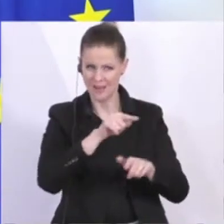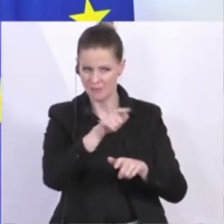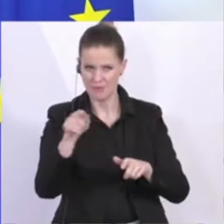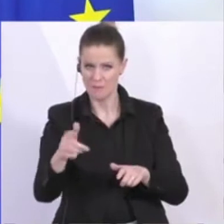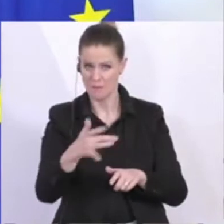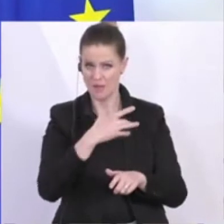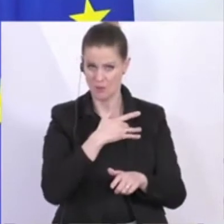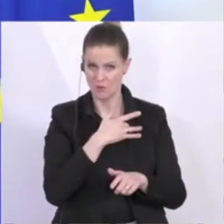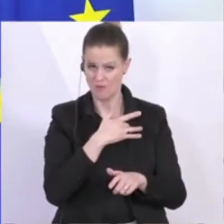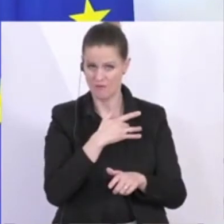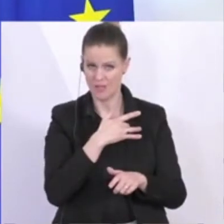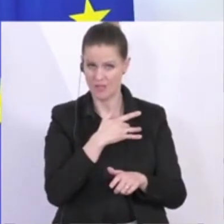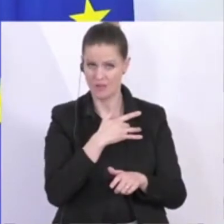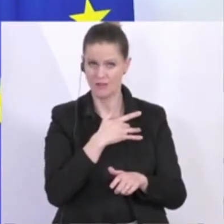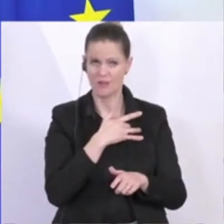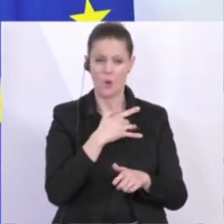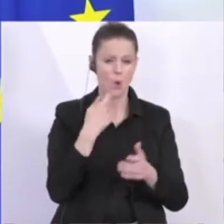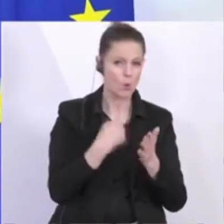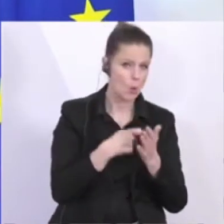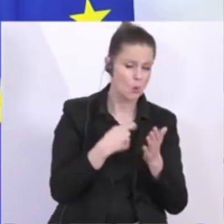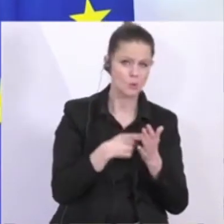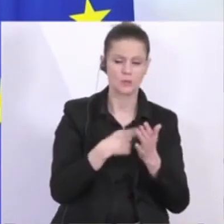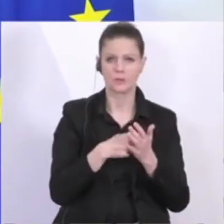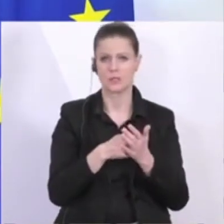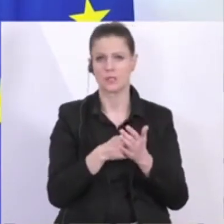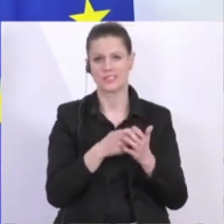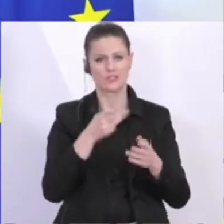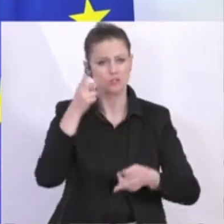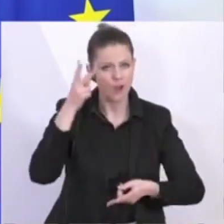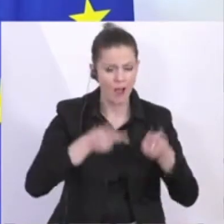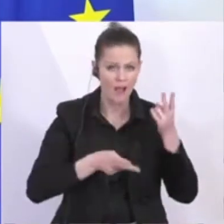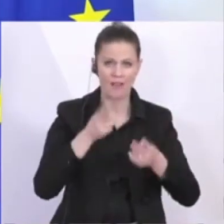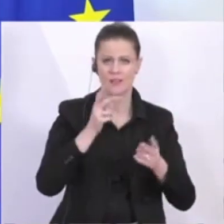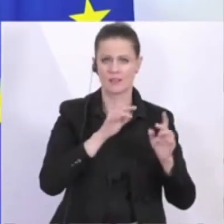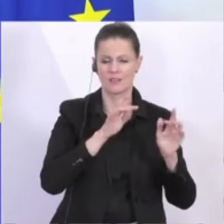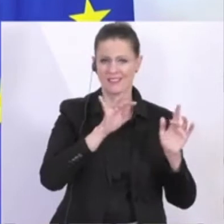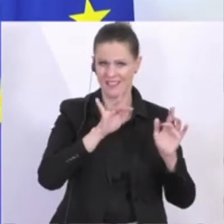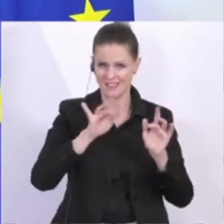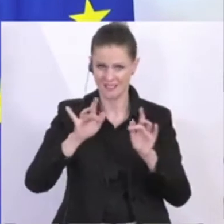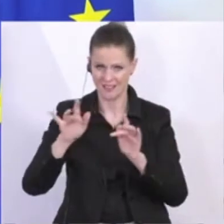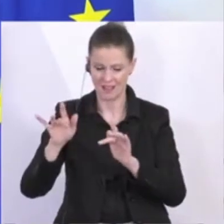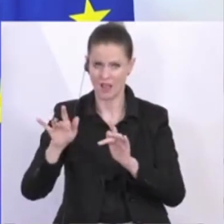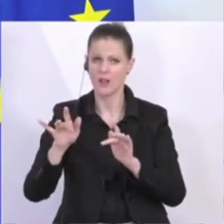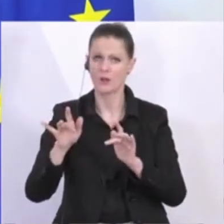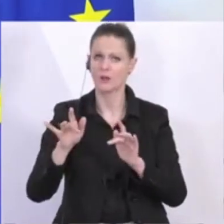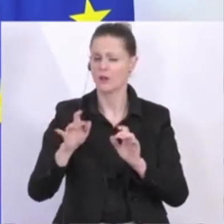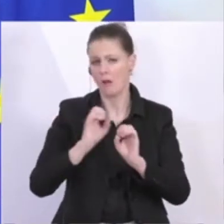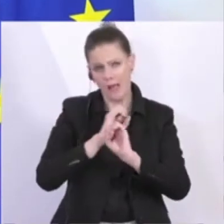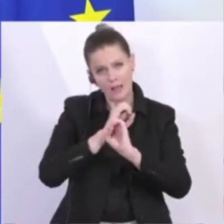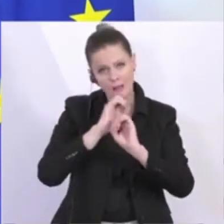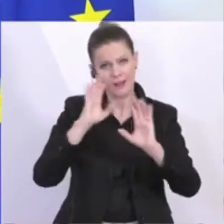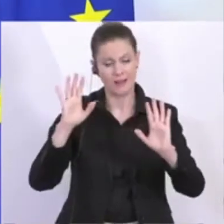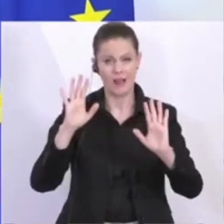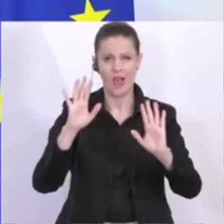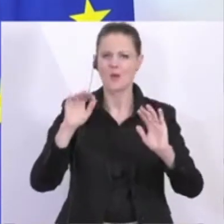für untergegangene Kosten haben, wenn man so will, Schäden haben, die natürlich ins